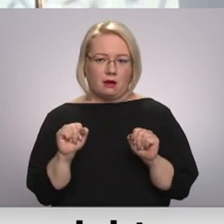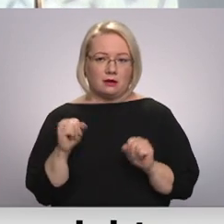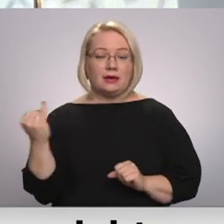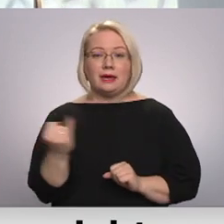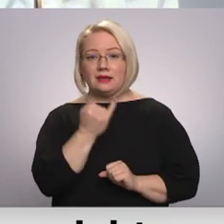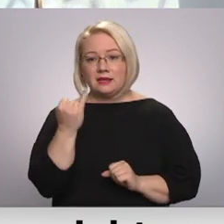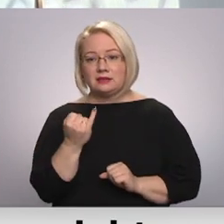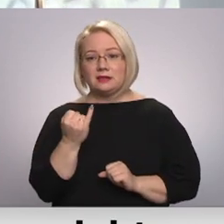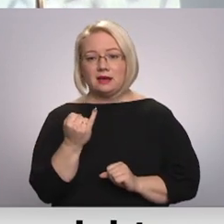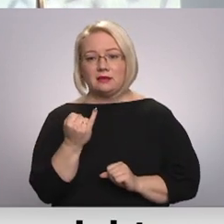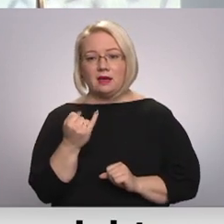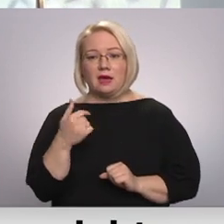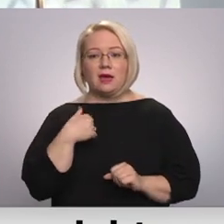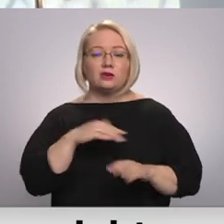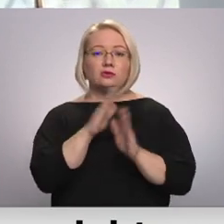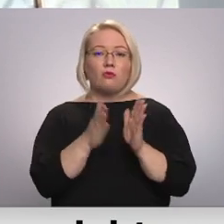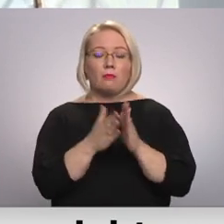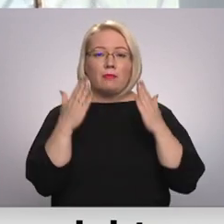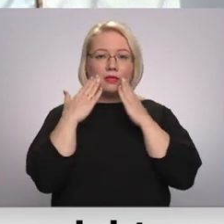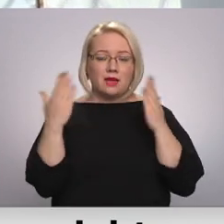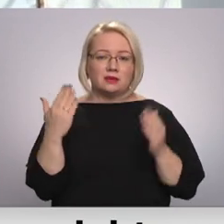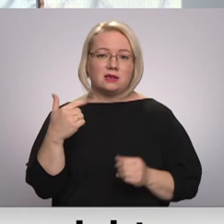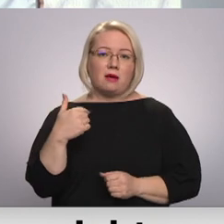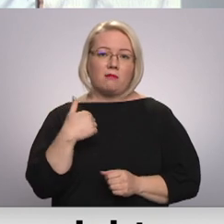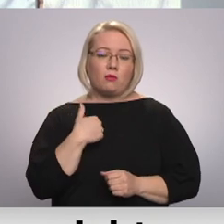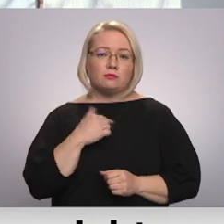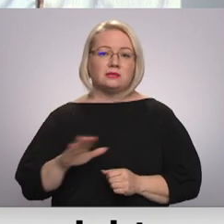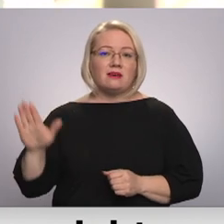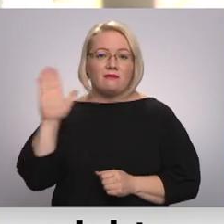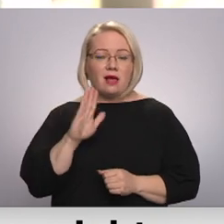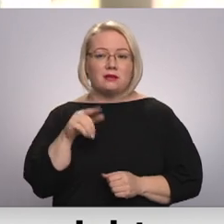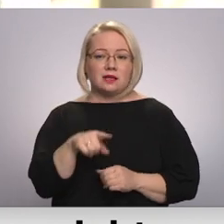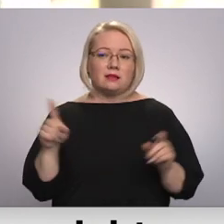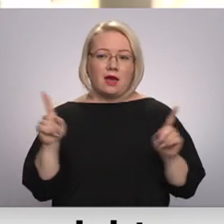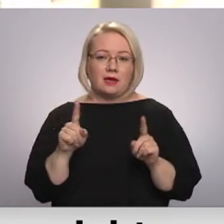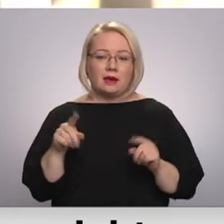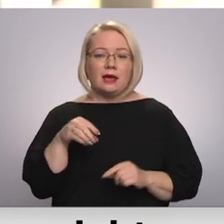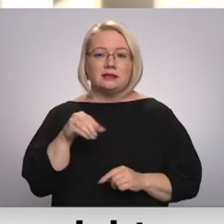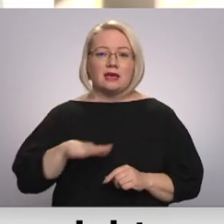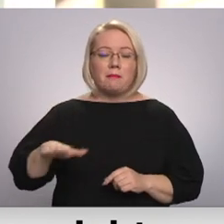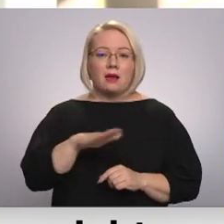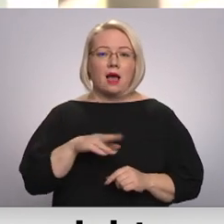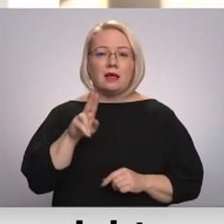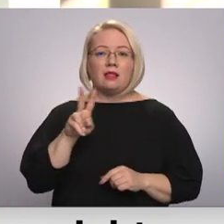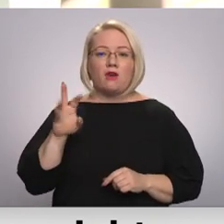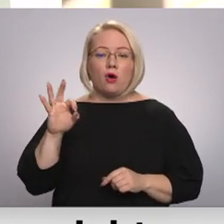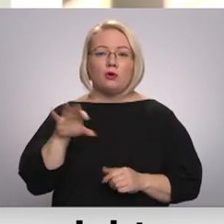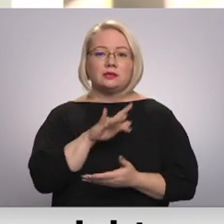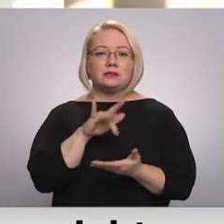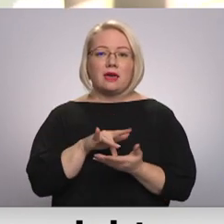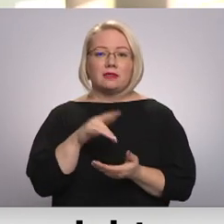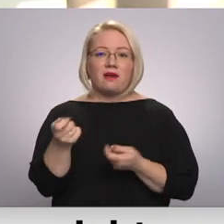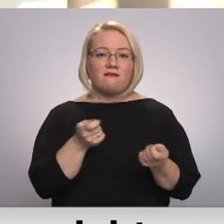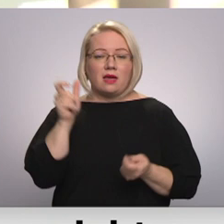Interesanti. Es kopumā nezinu. Tā mums laikam valstī ir. Zemgāls NBO centru vadītājs stāst, ka